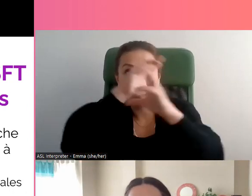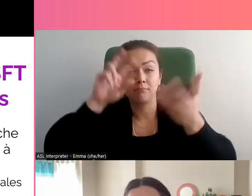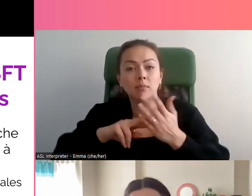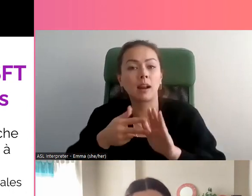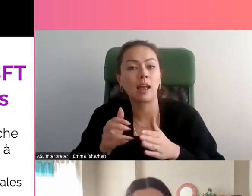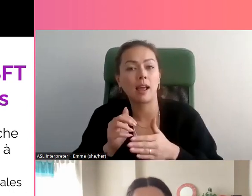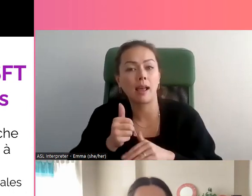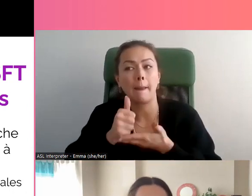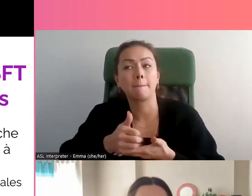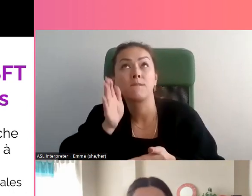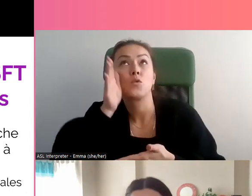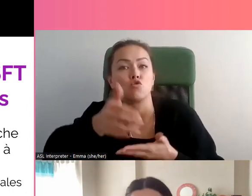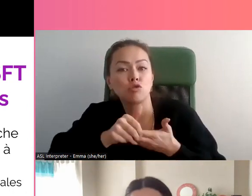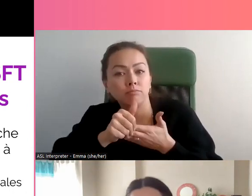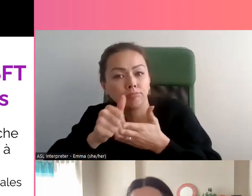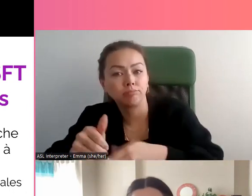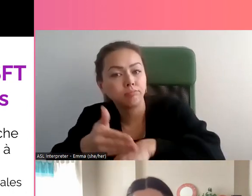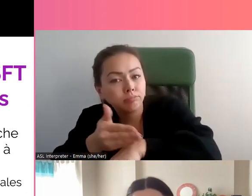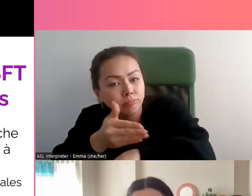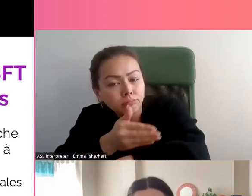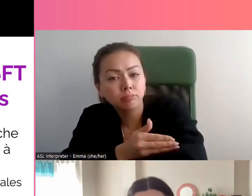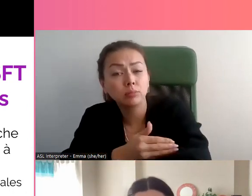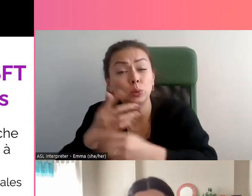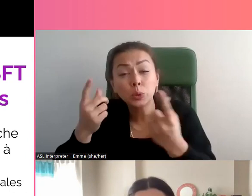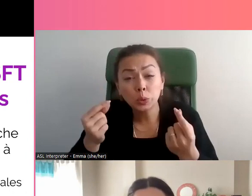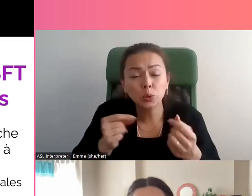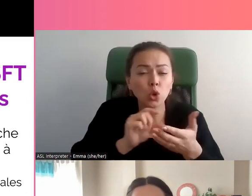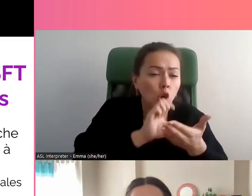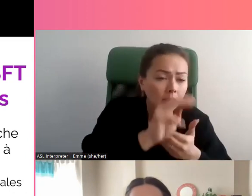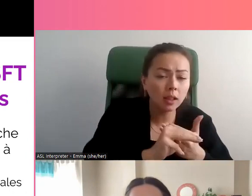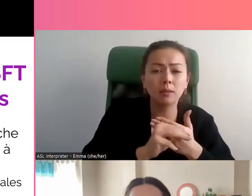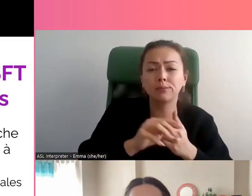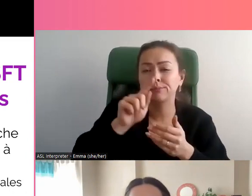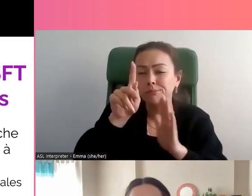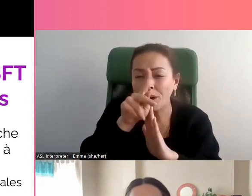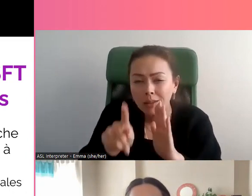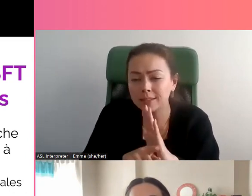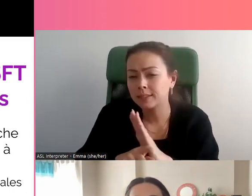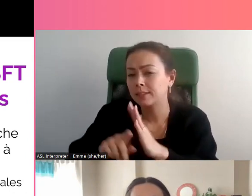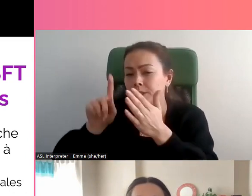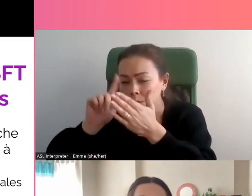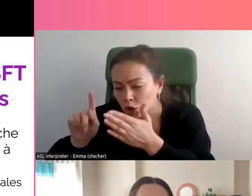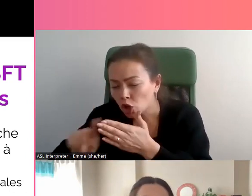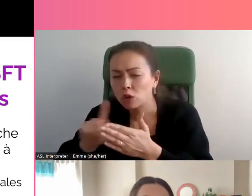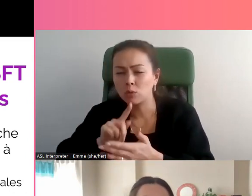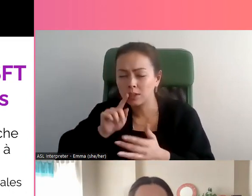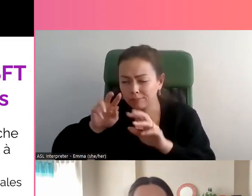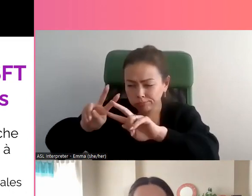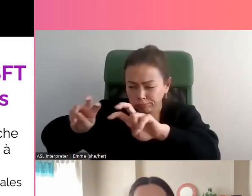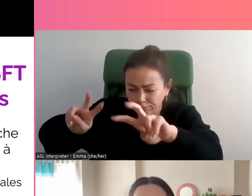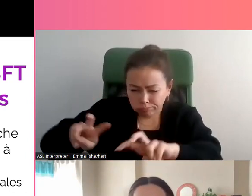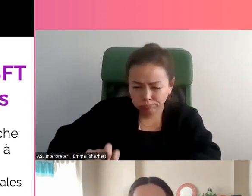les recherches et les ressources. Alors, nous avons examiné les recherches canadiennes, les politiques, les programmes d'enseignement et les ressources afin de comprendre